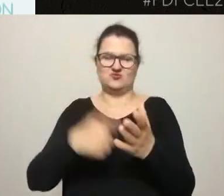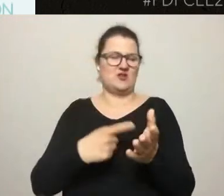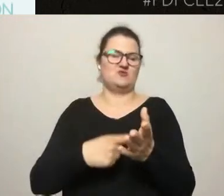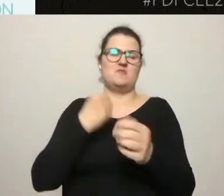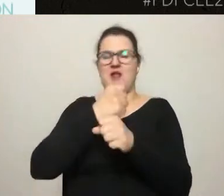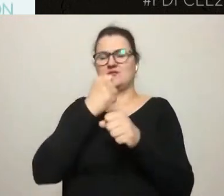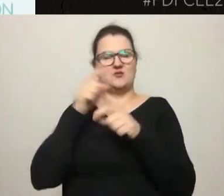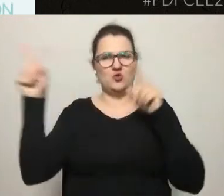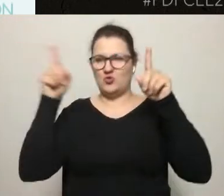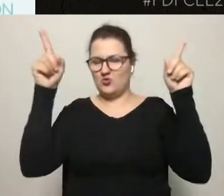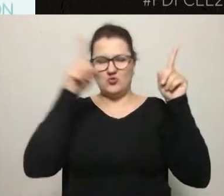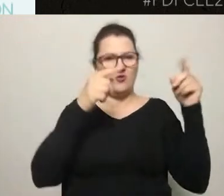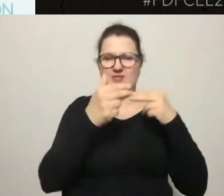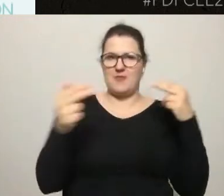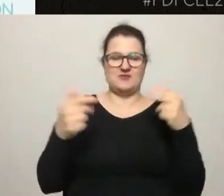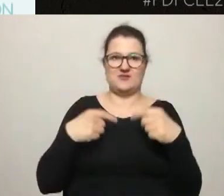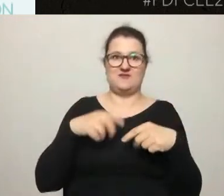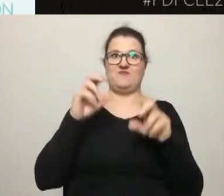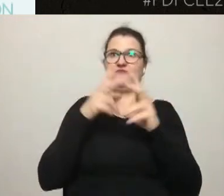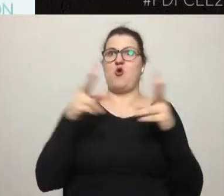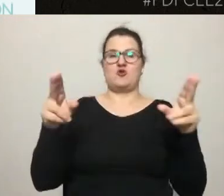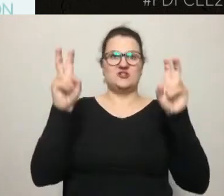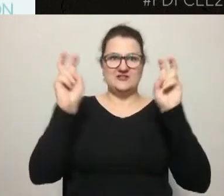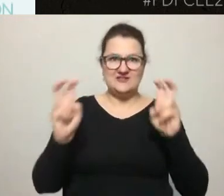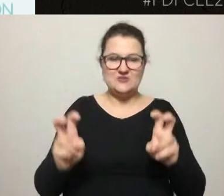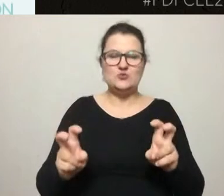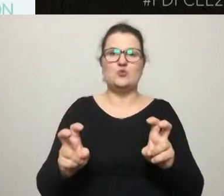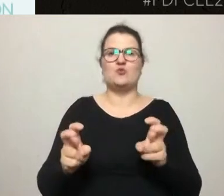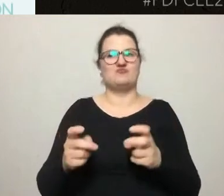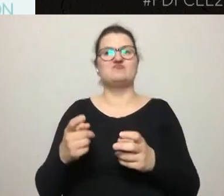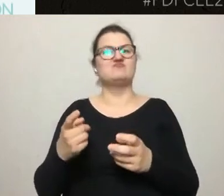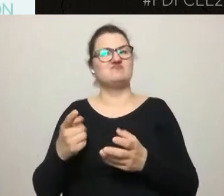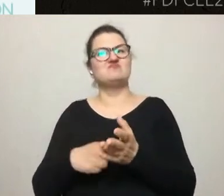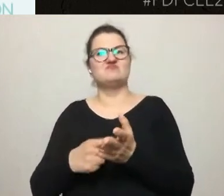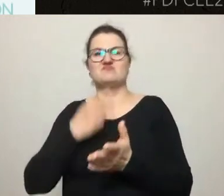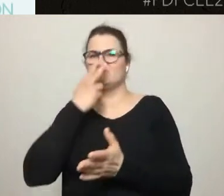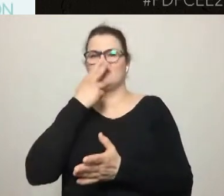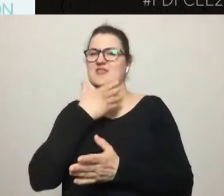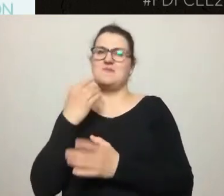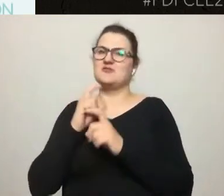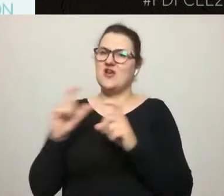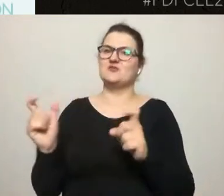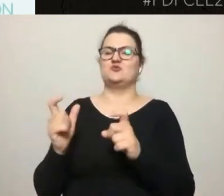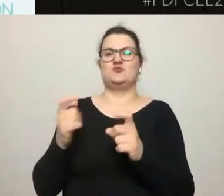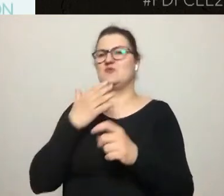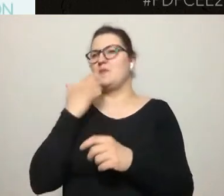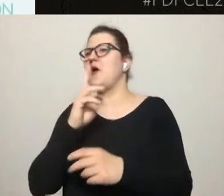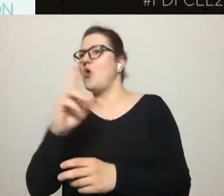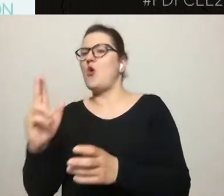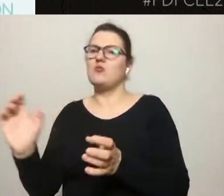kryzysowej sytuacji i często nie mają czasu, zasobów na to, żeby szukać nowych narzędzi.